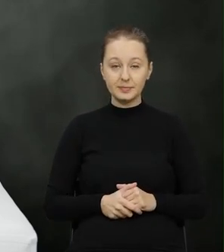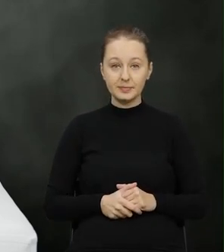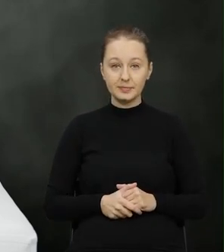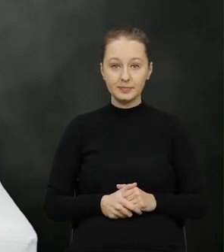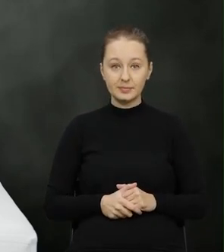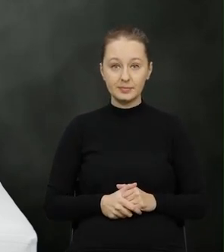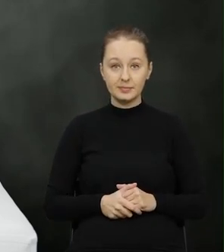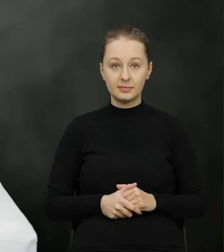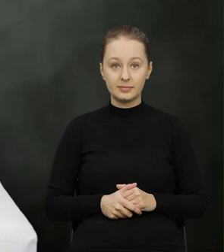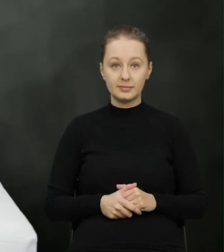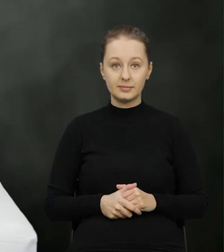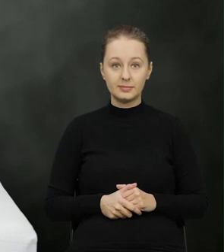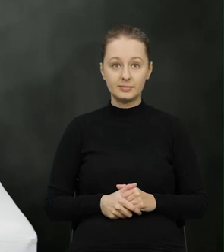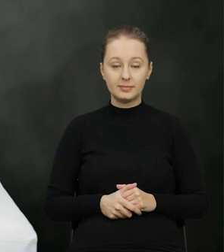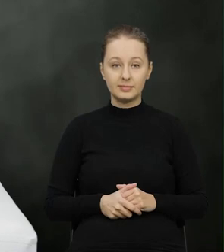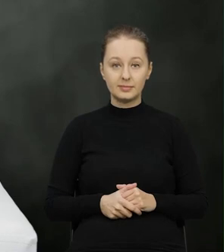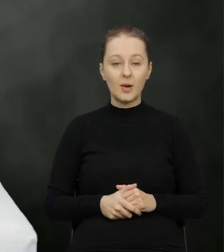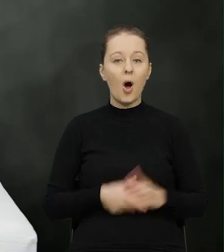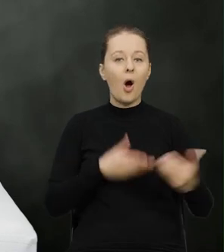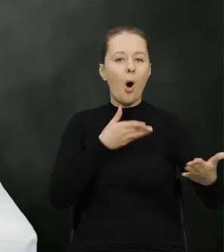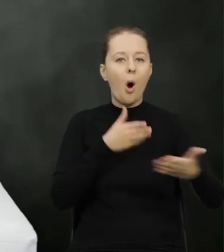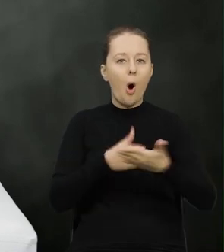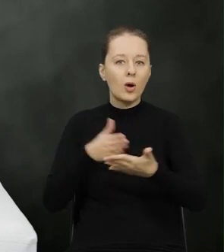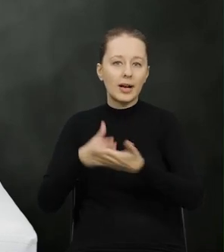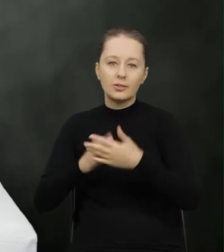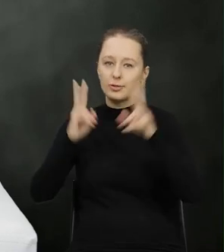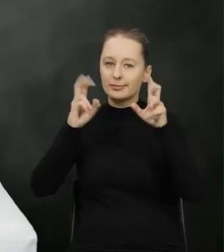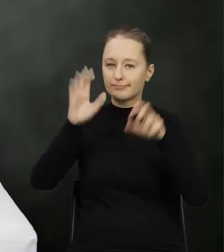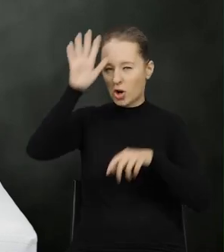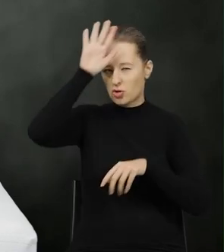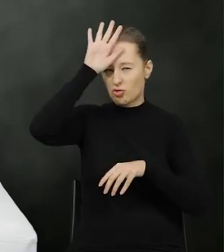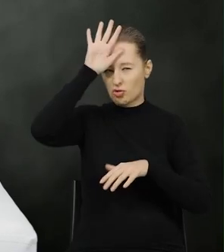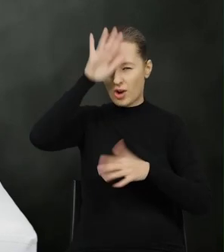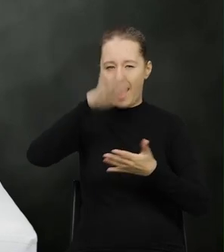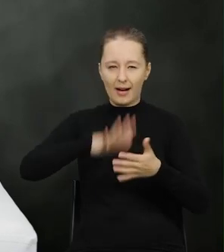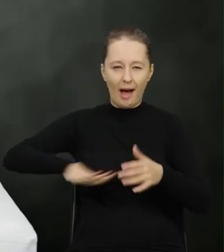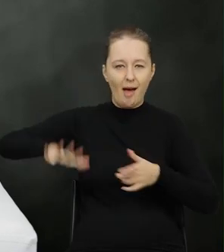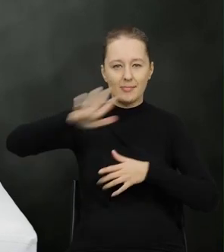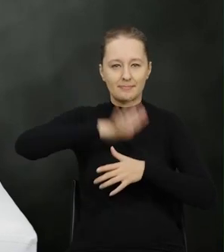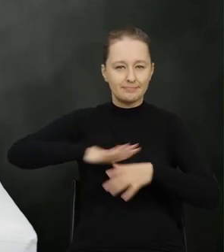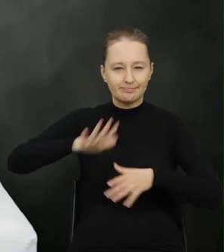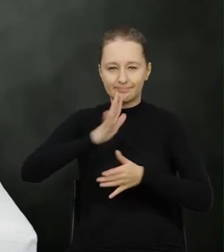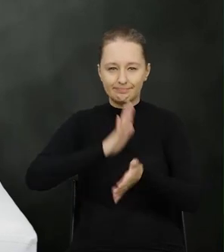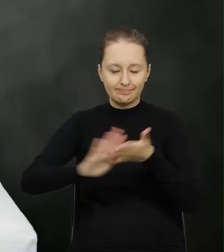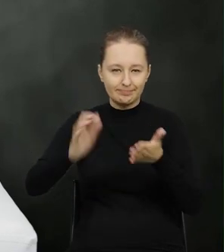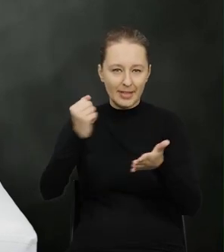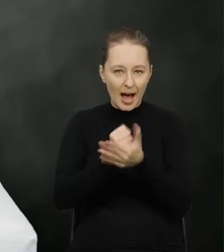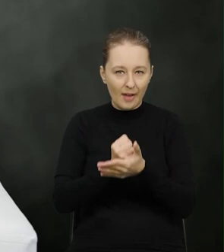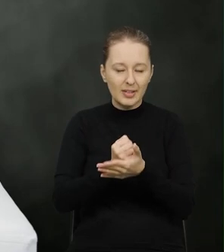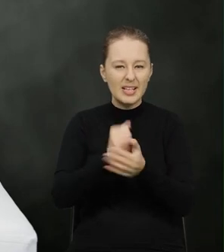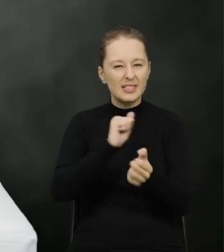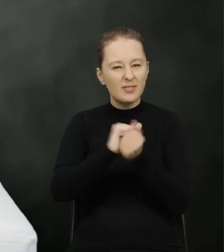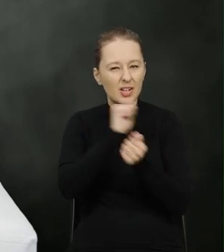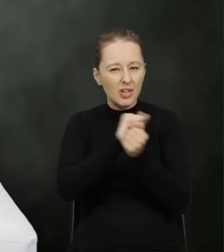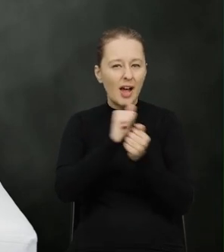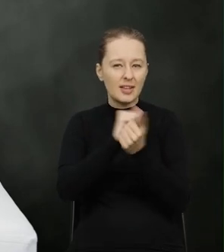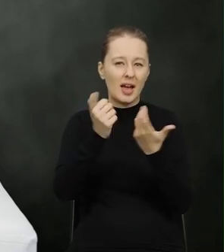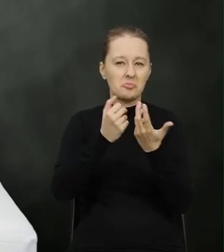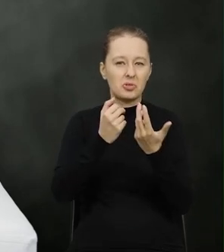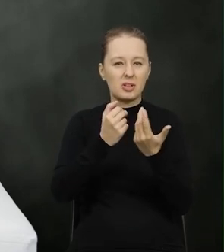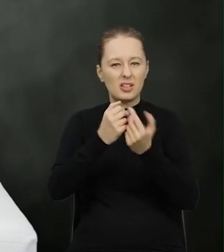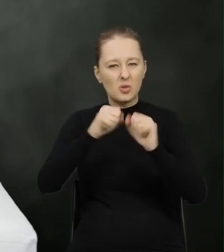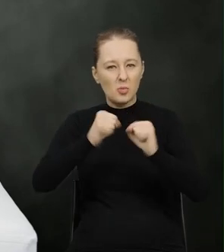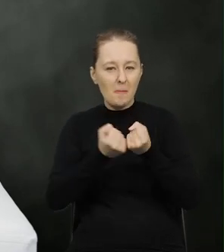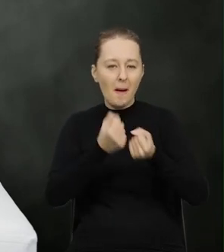ograniczenie szarej strefy i zwalczanie tych nadużyć w obszarze podatków, ale nie